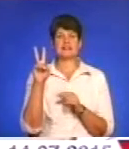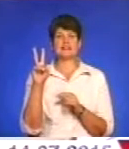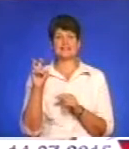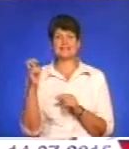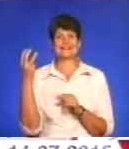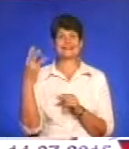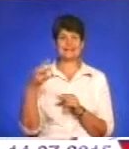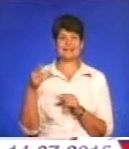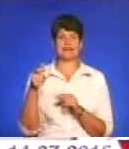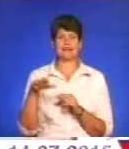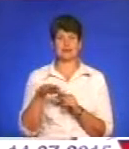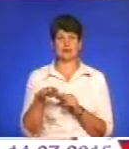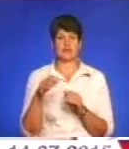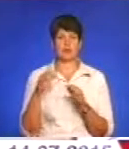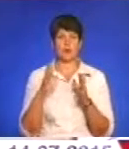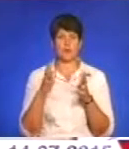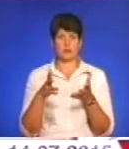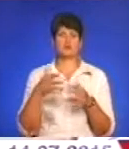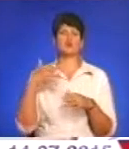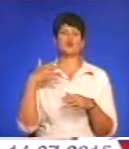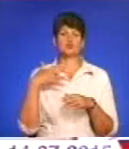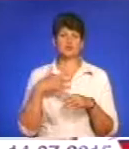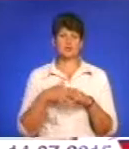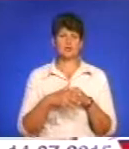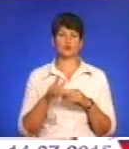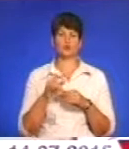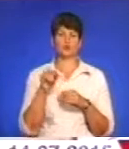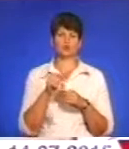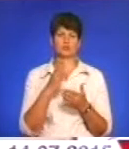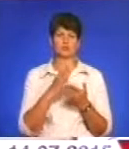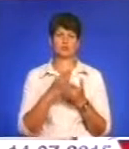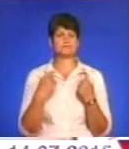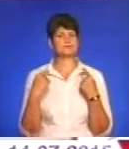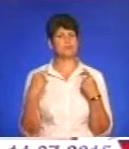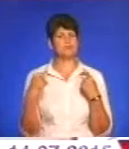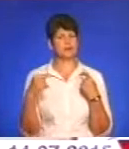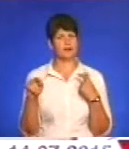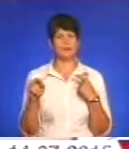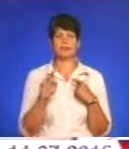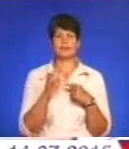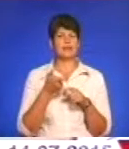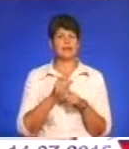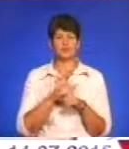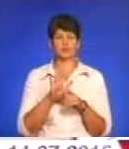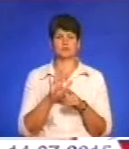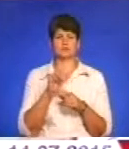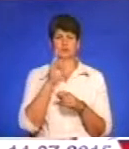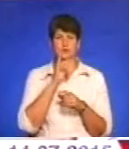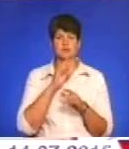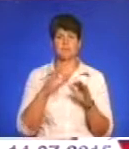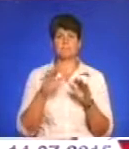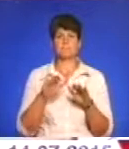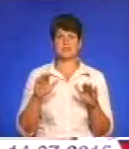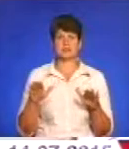гектарів на комбайн. Зрозуміло, що тут є нюанси, є не дуже сприятлива місцевість для